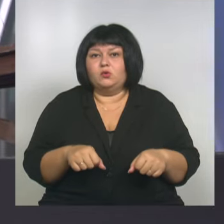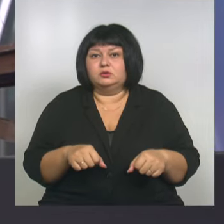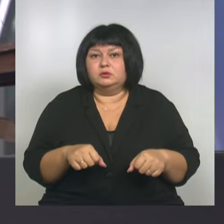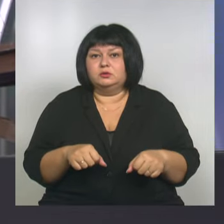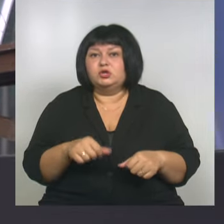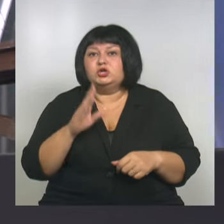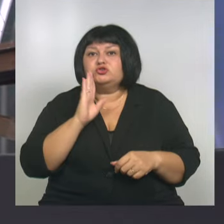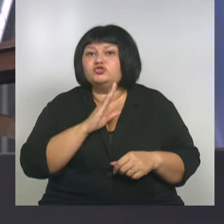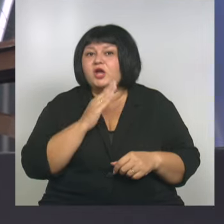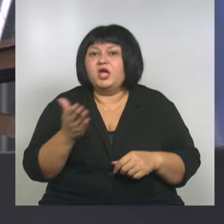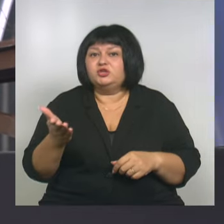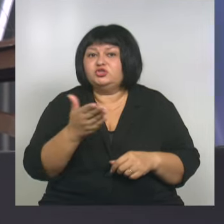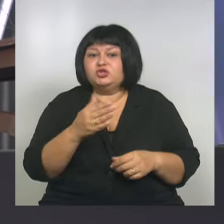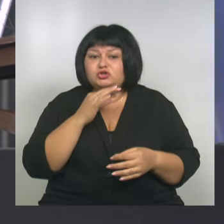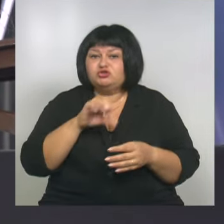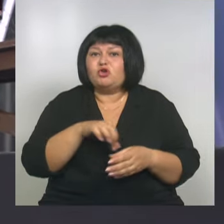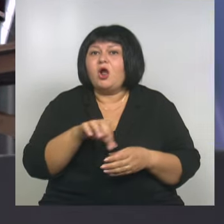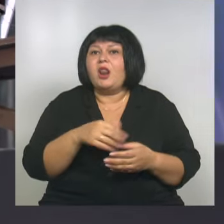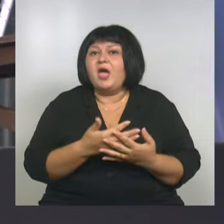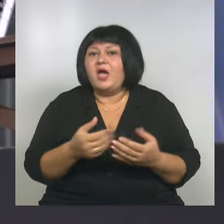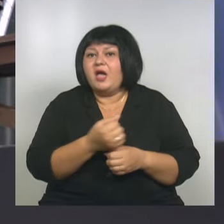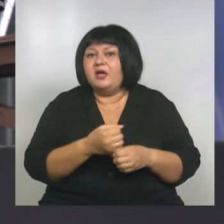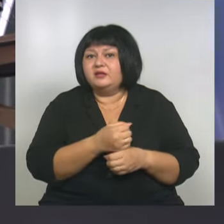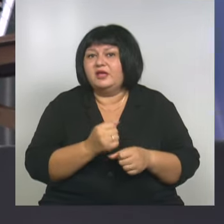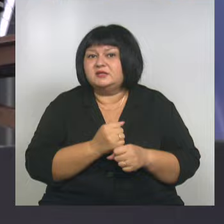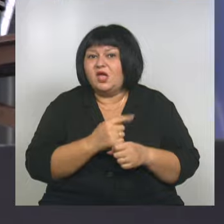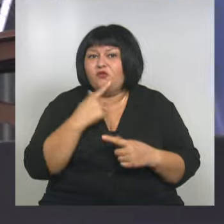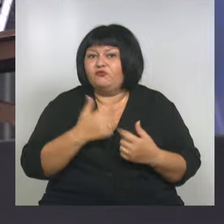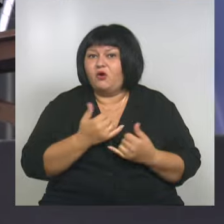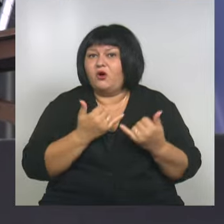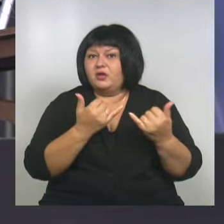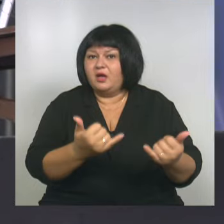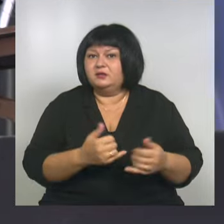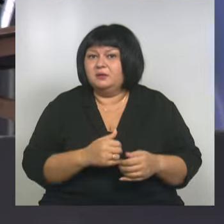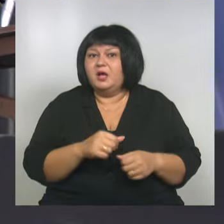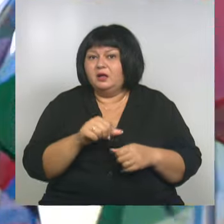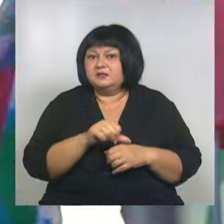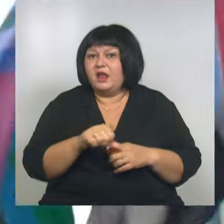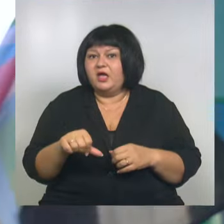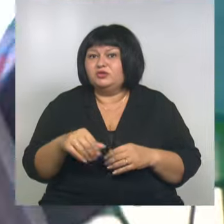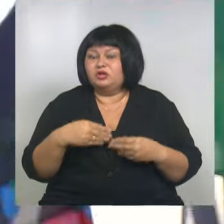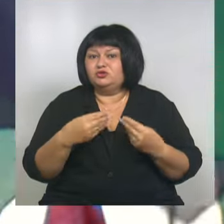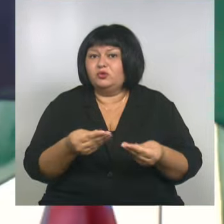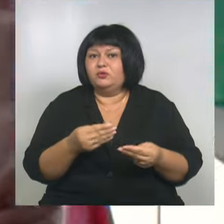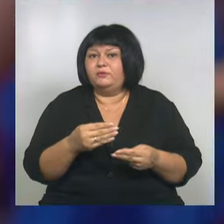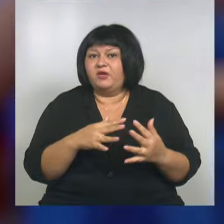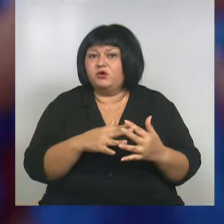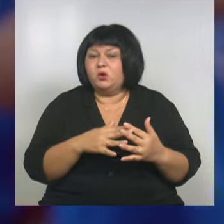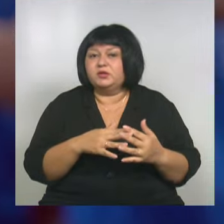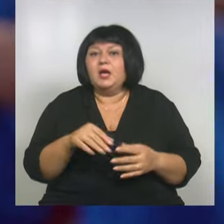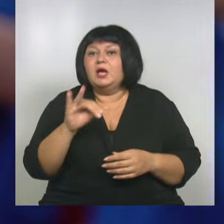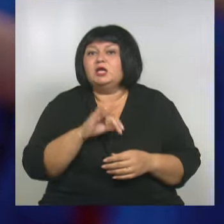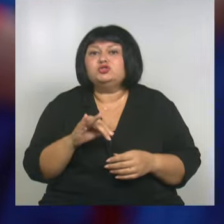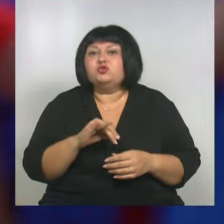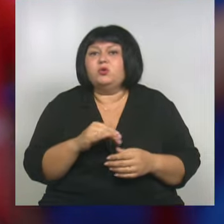Женщины у нас соленья домашние делают, мы к бойцам за леночку на фронт отправляем. История, которую невозможно